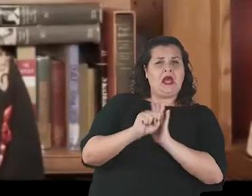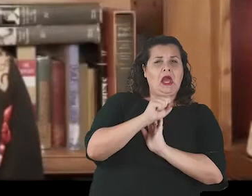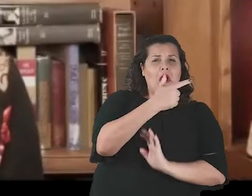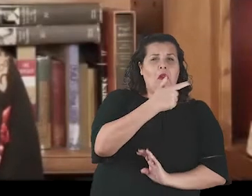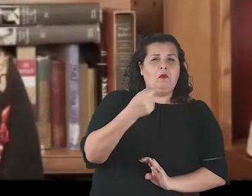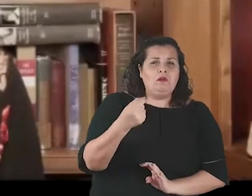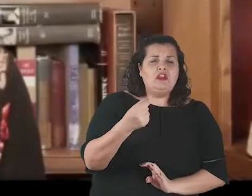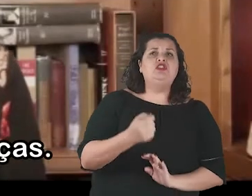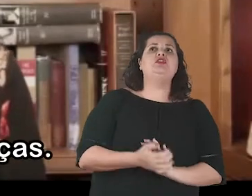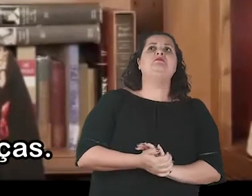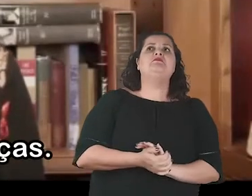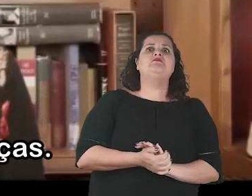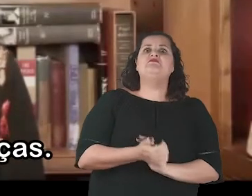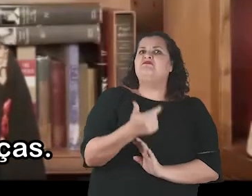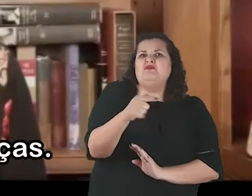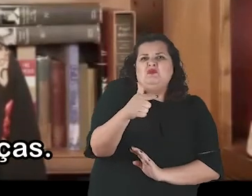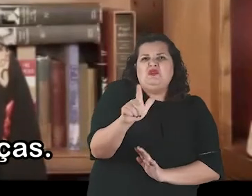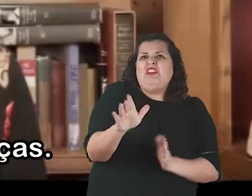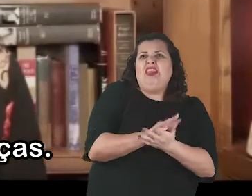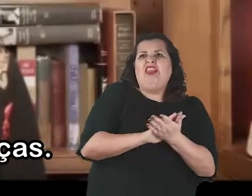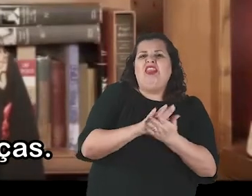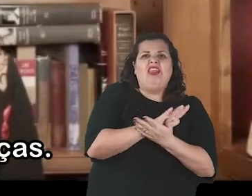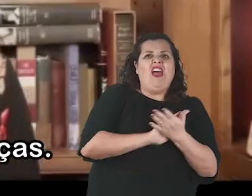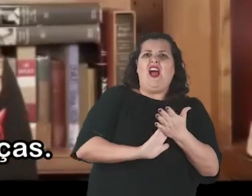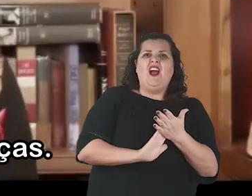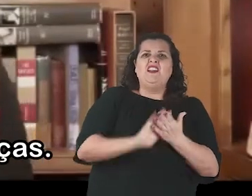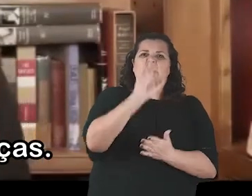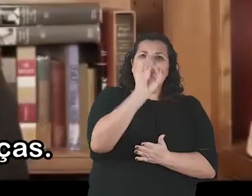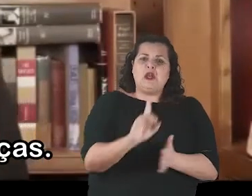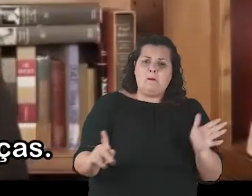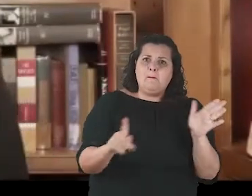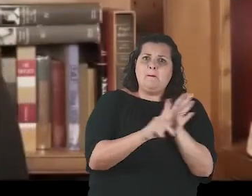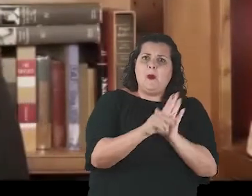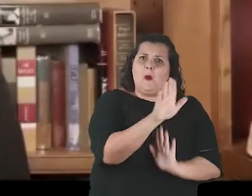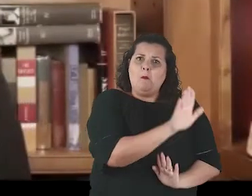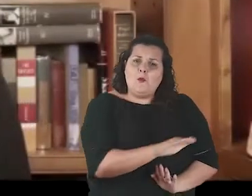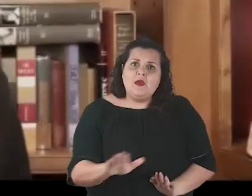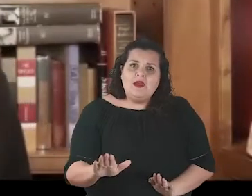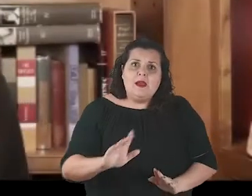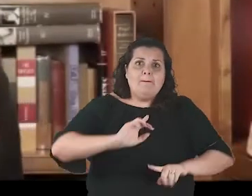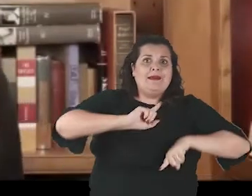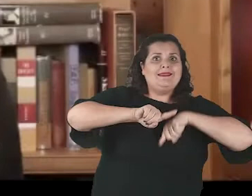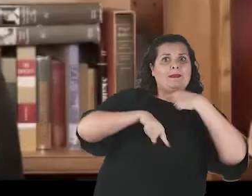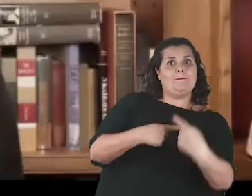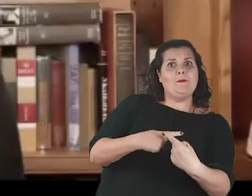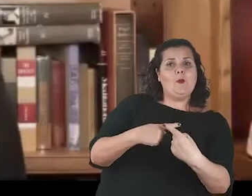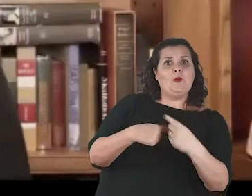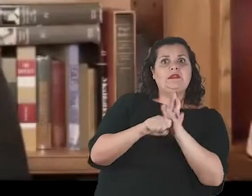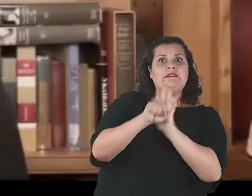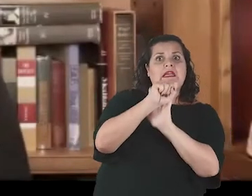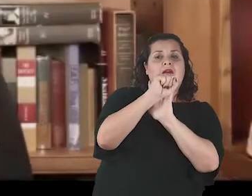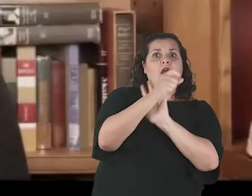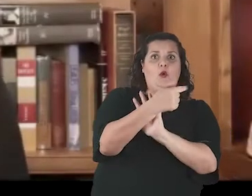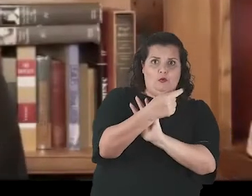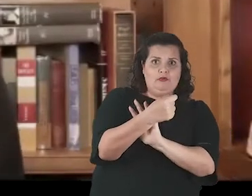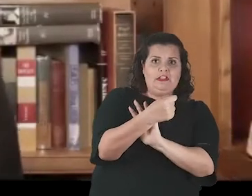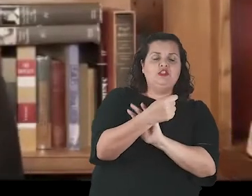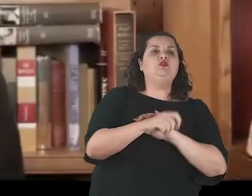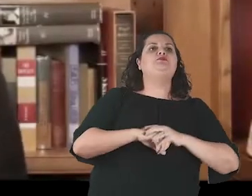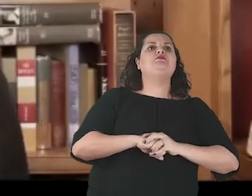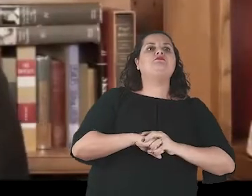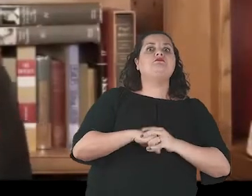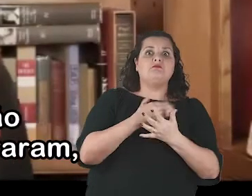constitutions had little to say on the matter of children's rights. But the 20th century was the great